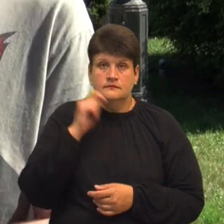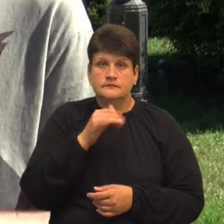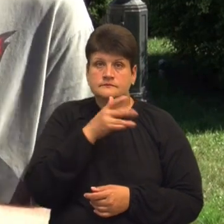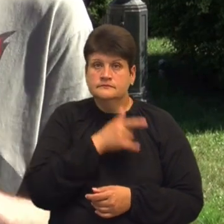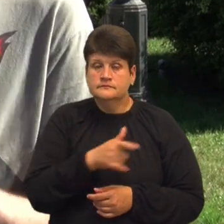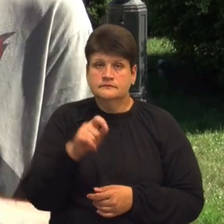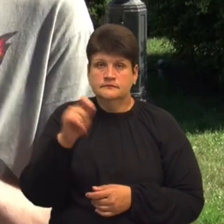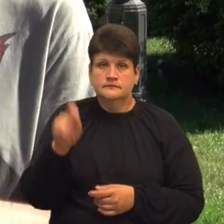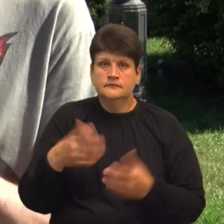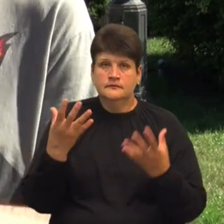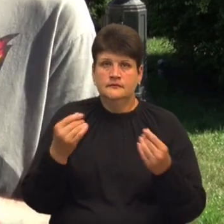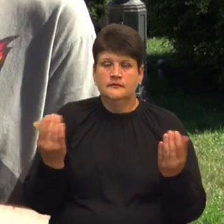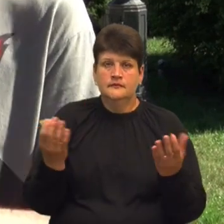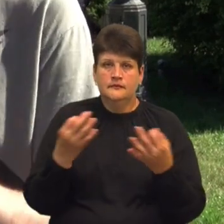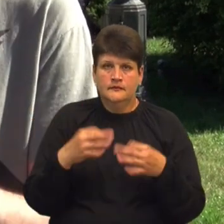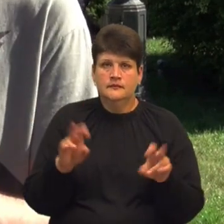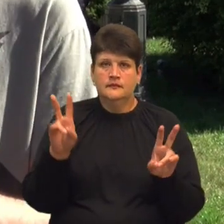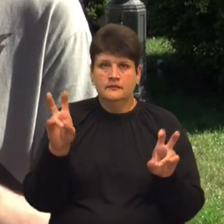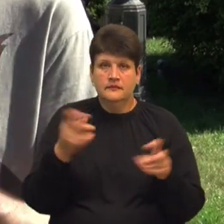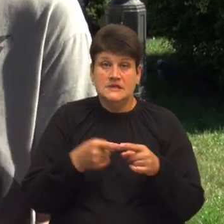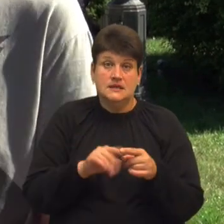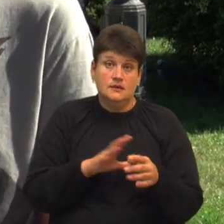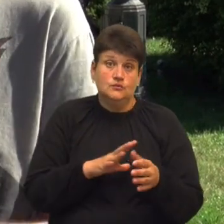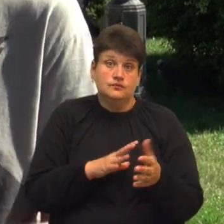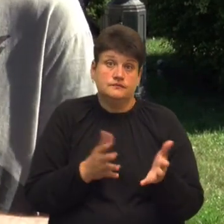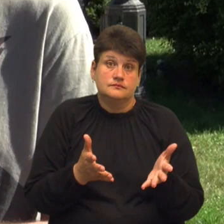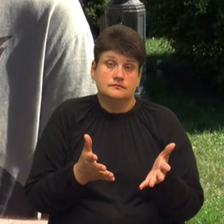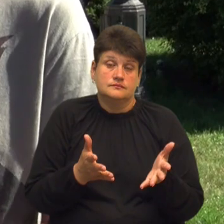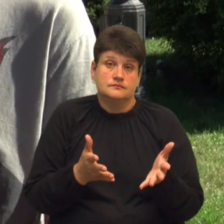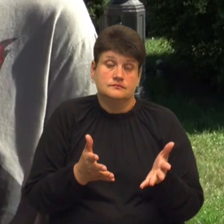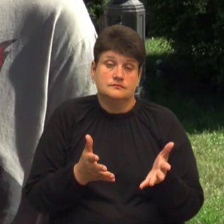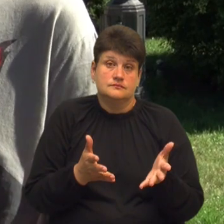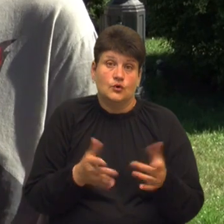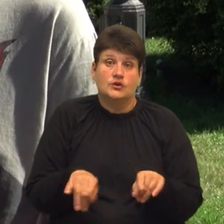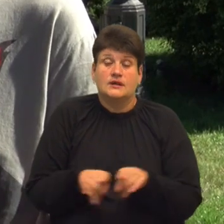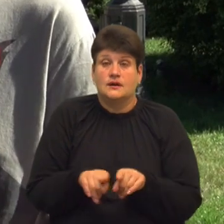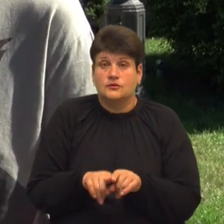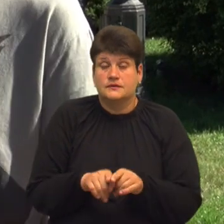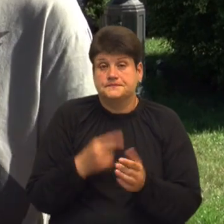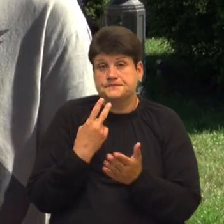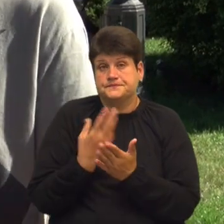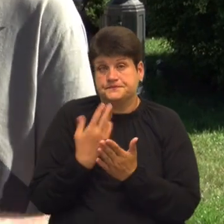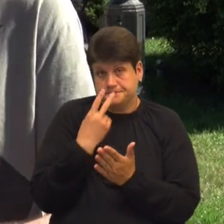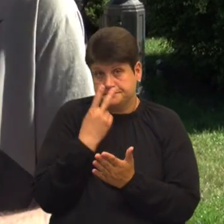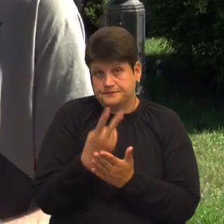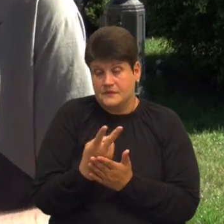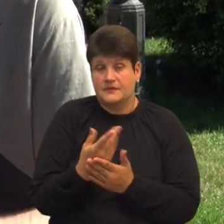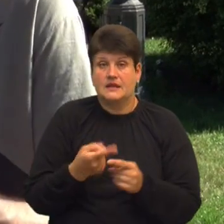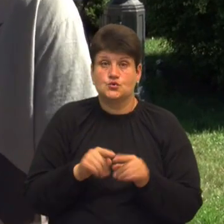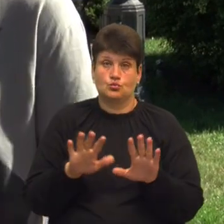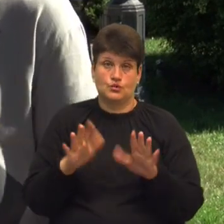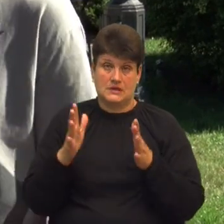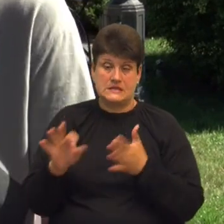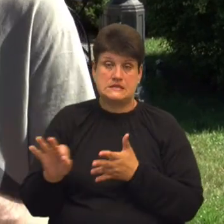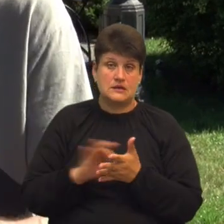незалежності» – це був така певна оптика на цю подію, тому що одразу